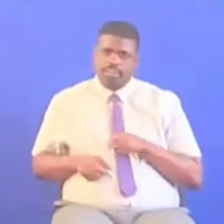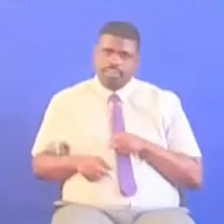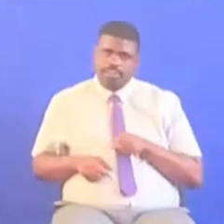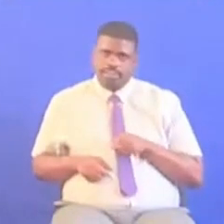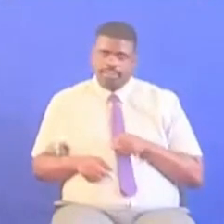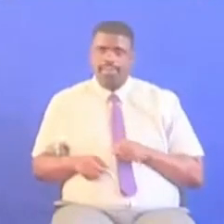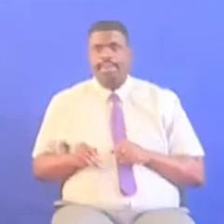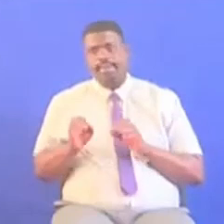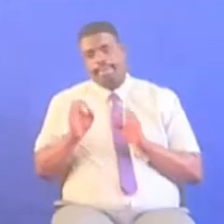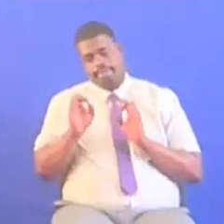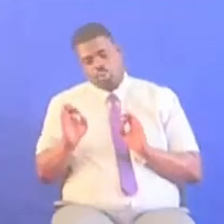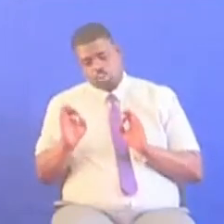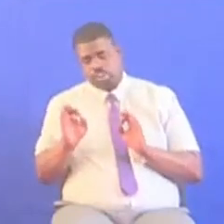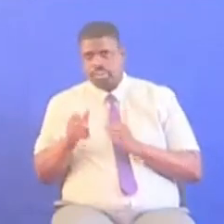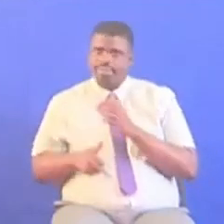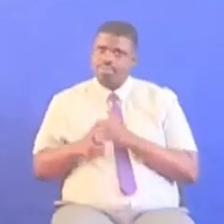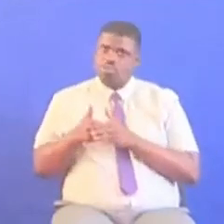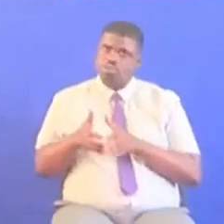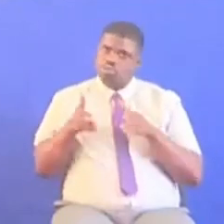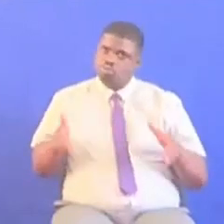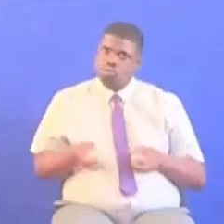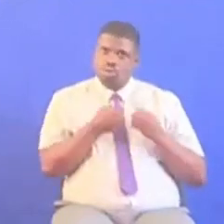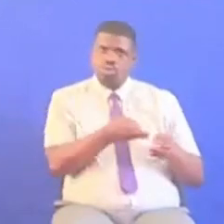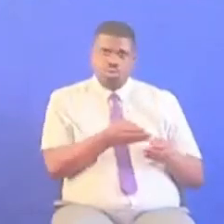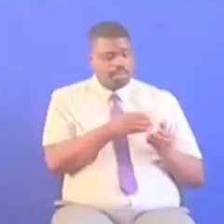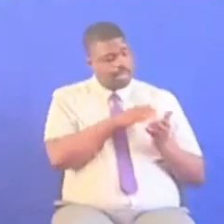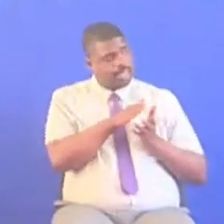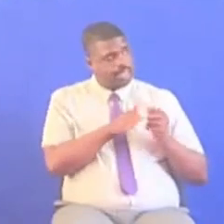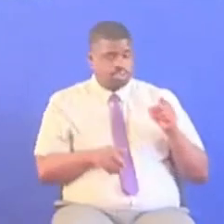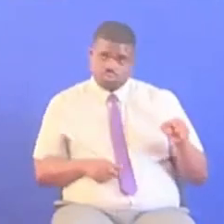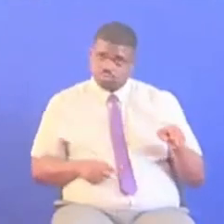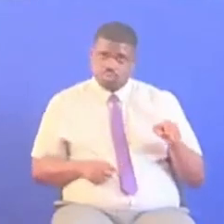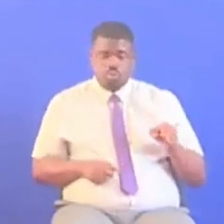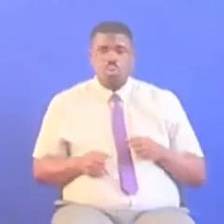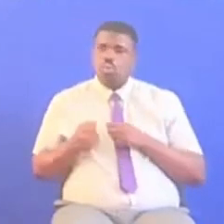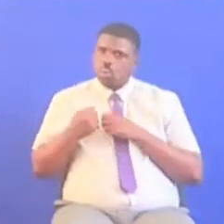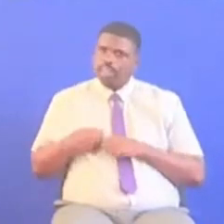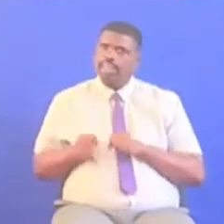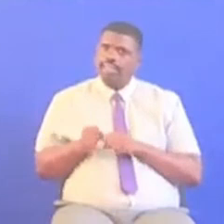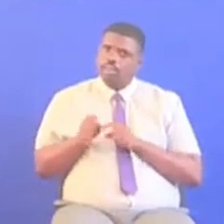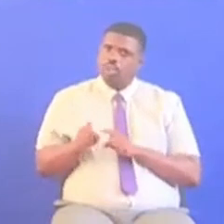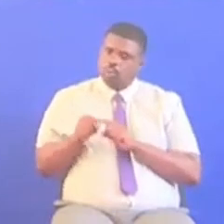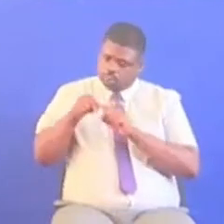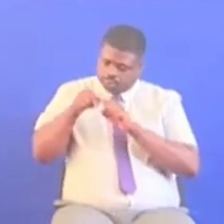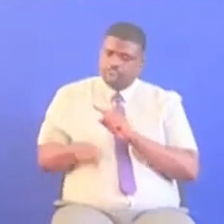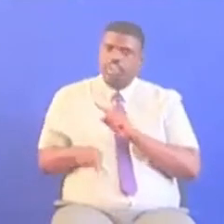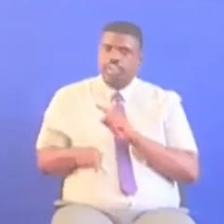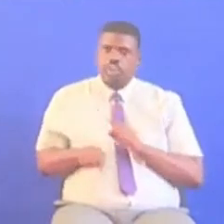vizuri Viongozu wetu wakubo wanapotua maerekezo Watekelezaaji walio chini